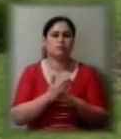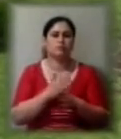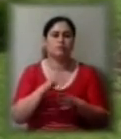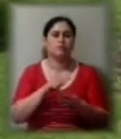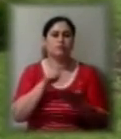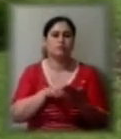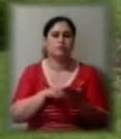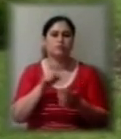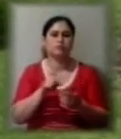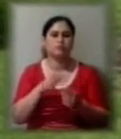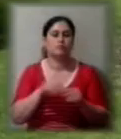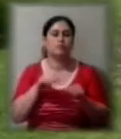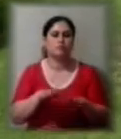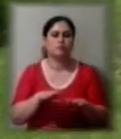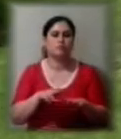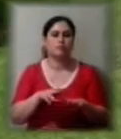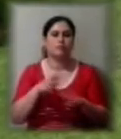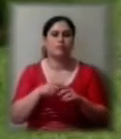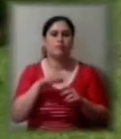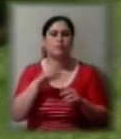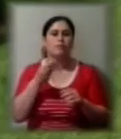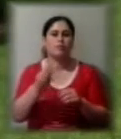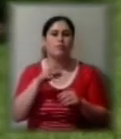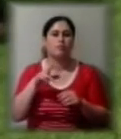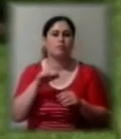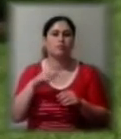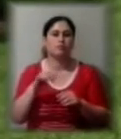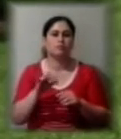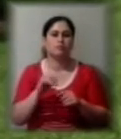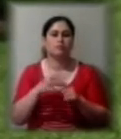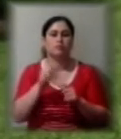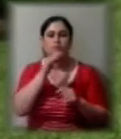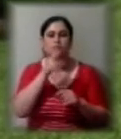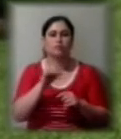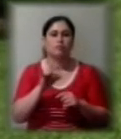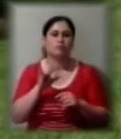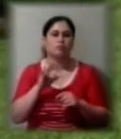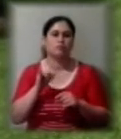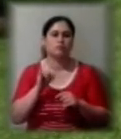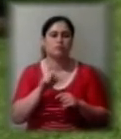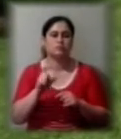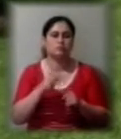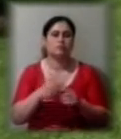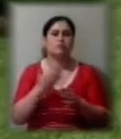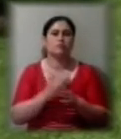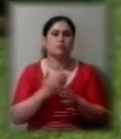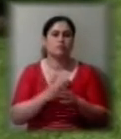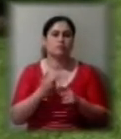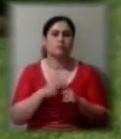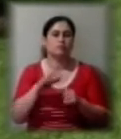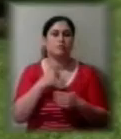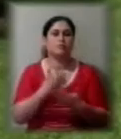вирішенням оплати податків на час карантину. І допомогла, от ми з представниками ринку,